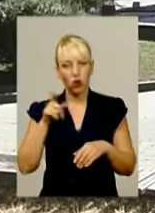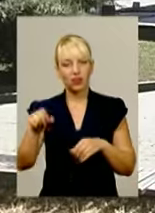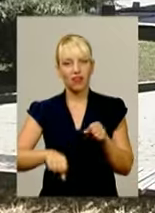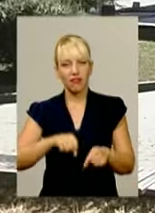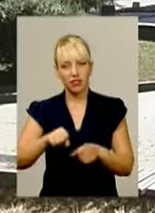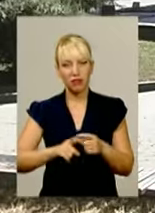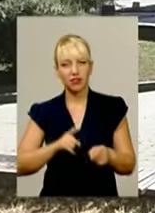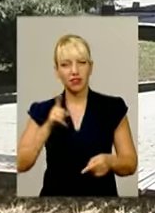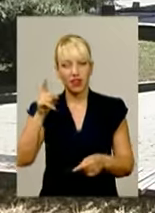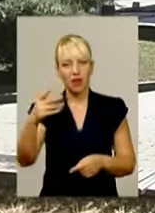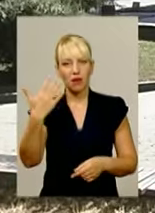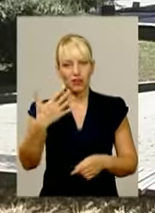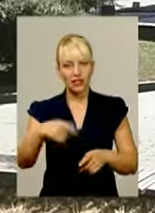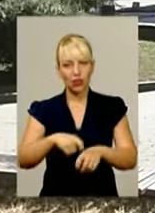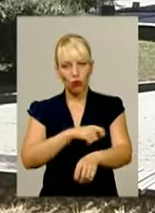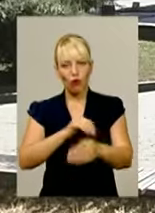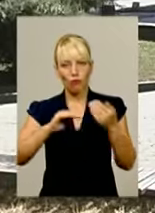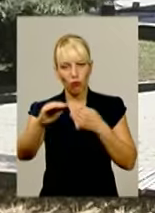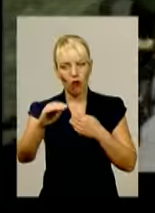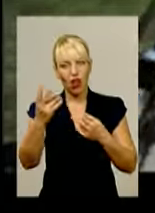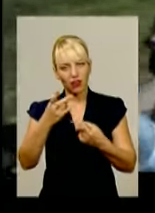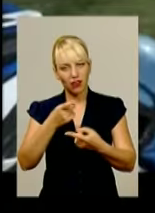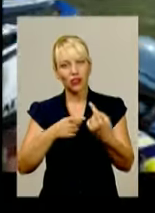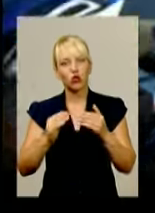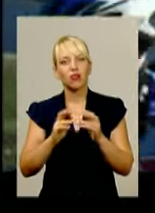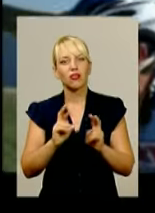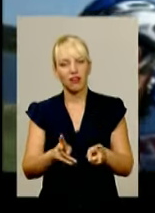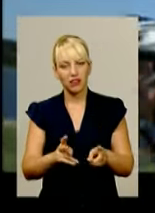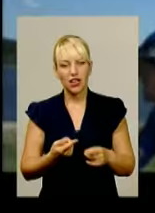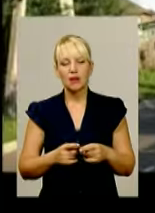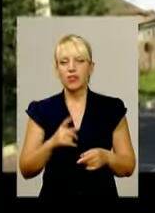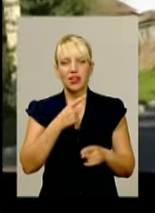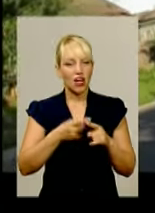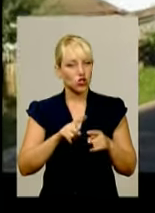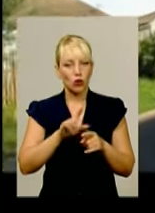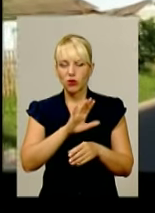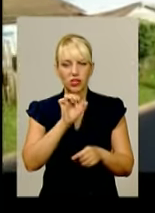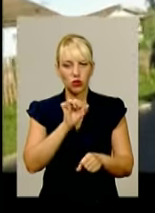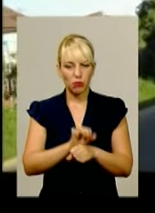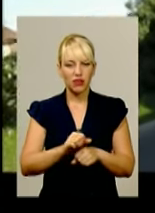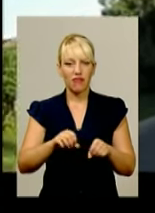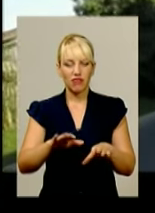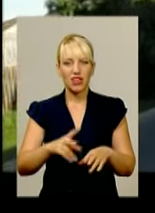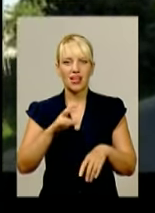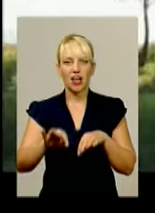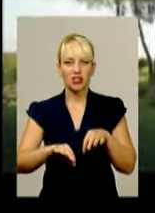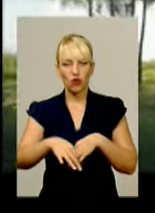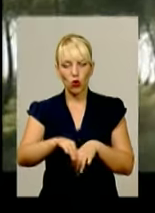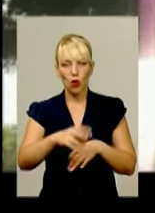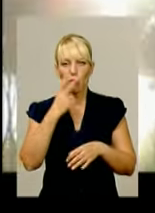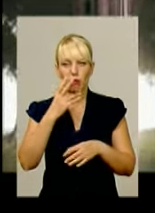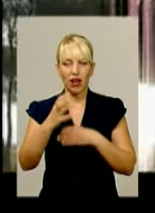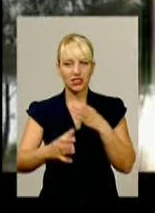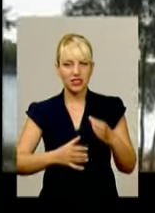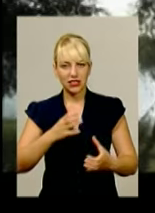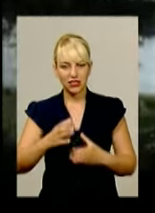кілометрів, ну то хочеш, не хочеш, а повернутися треба. На цьому Сергій не зупинився. Вирішив на двоколісному побачити світ. Перший далекий